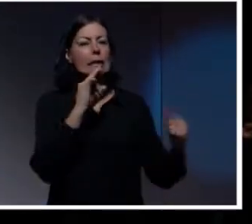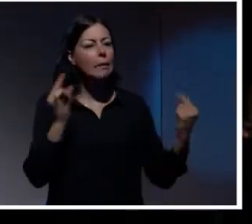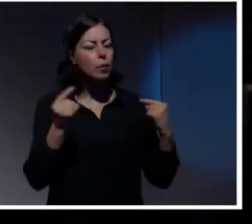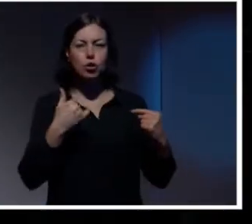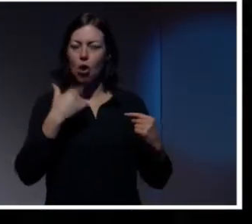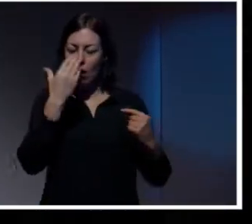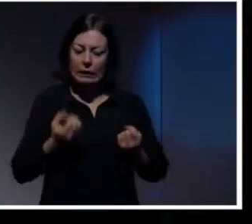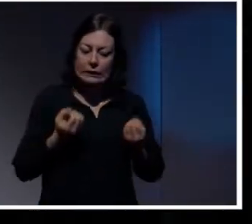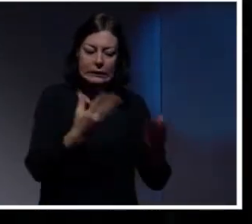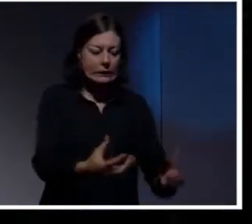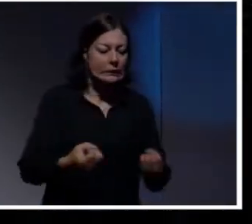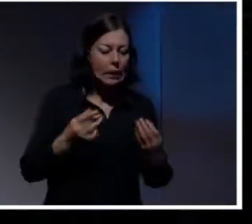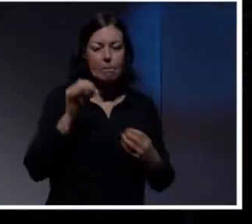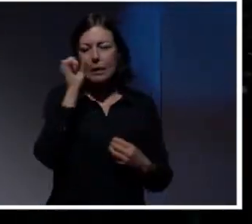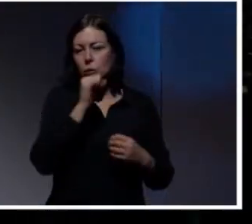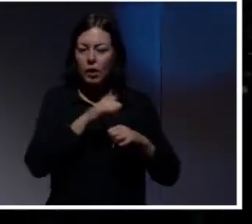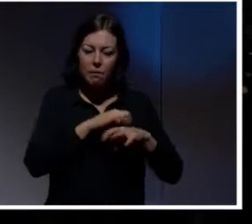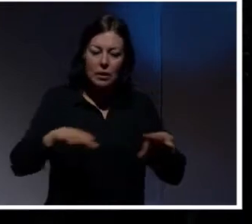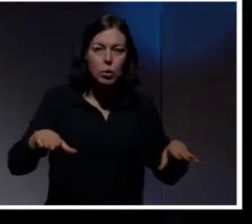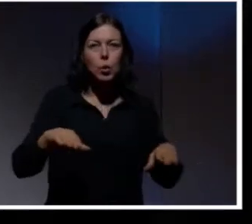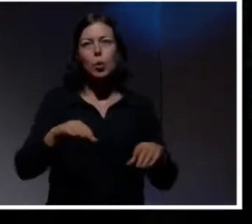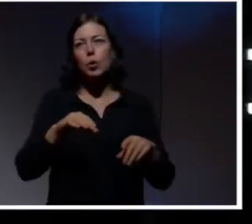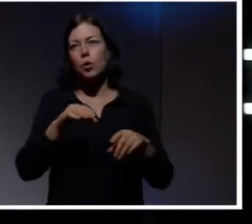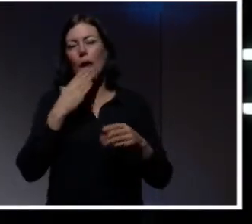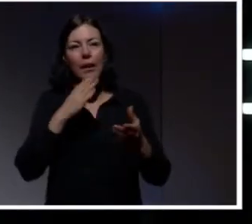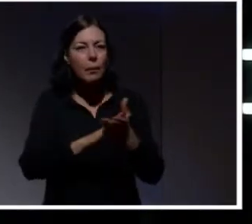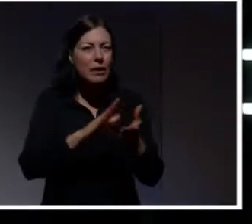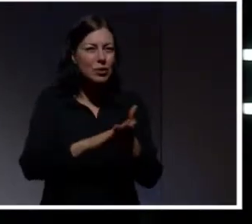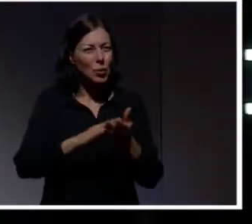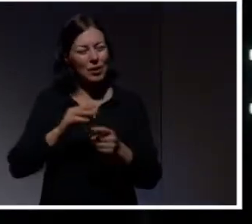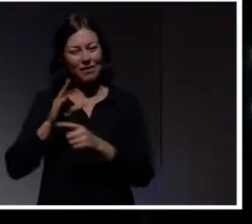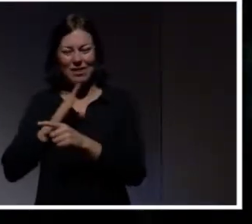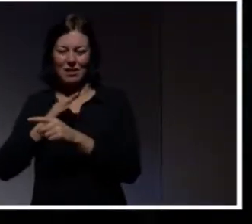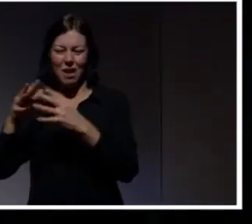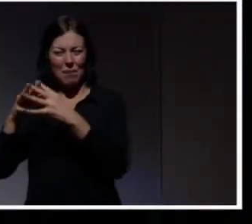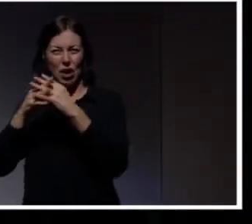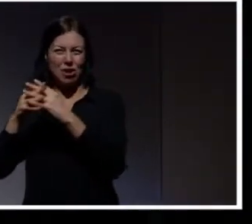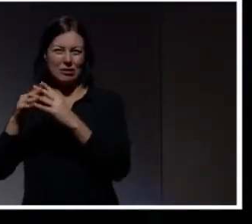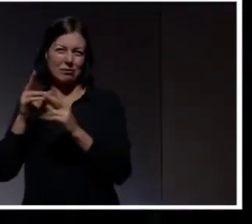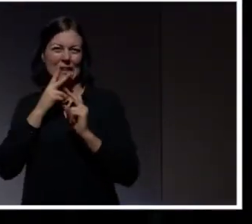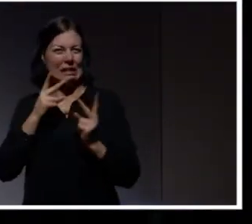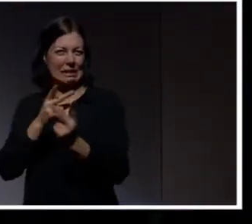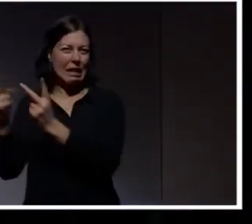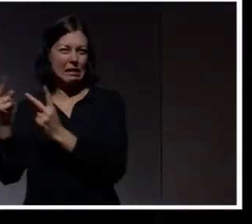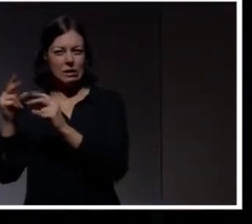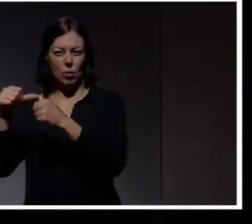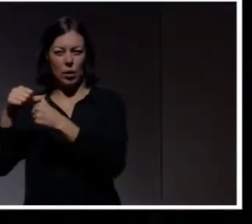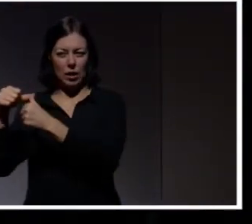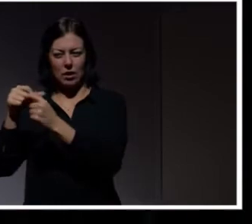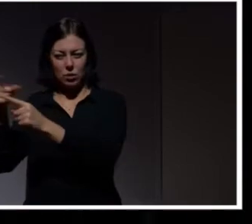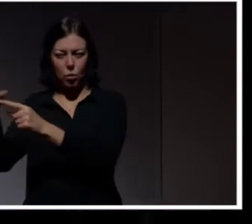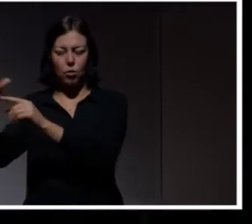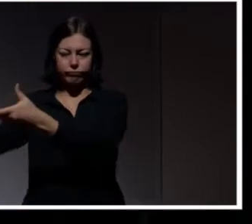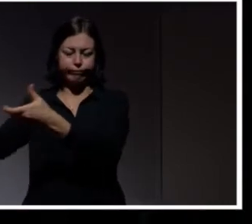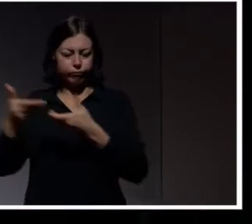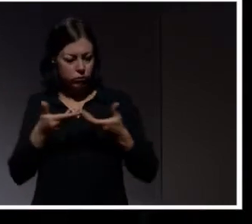forskningsrapporter. NIST har kommit ut med en ny rekommendation. Alltså den amerikanska standardiseringsorganisationen. Det finns väldigt